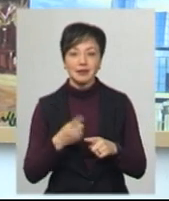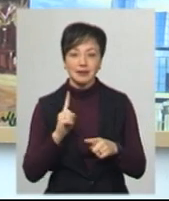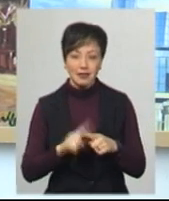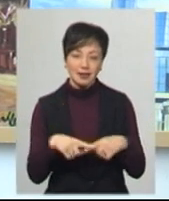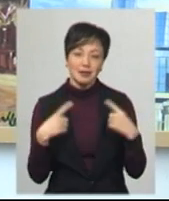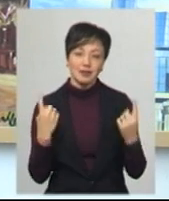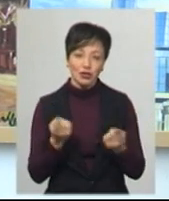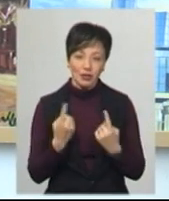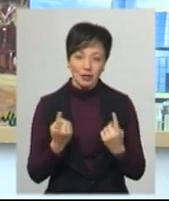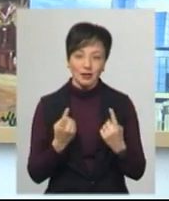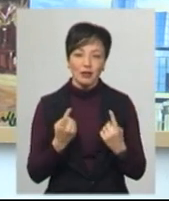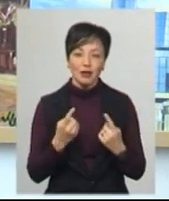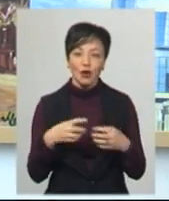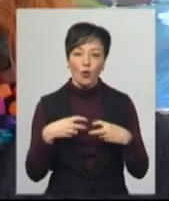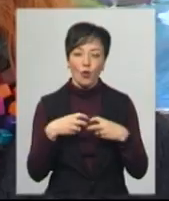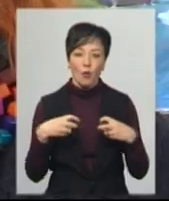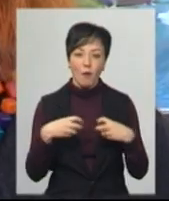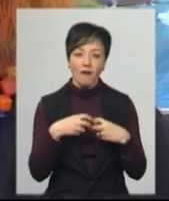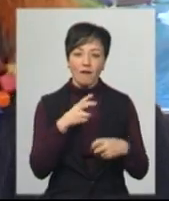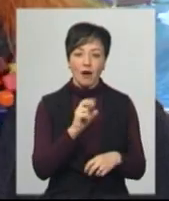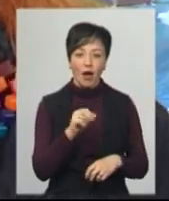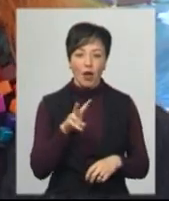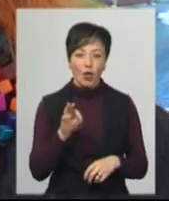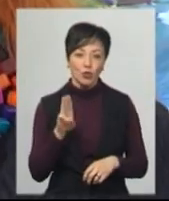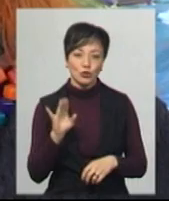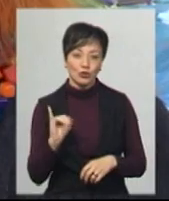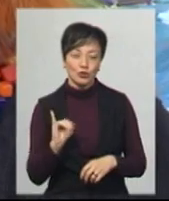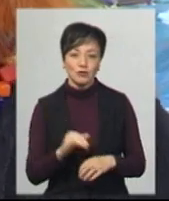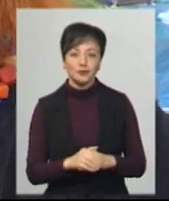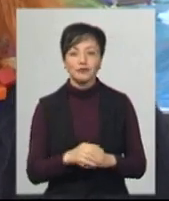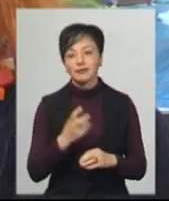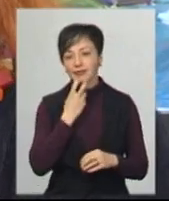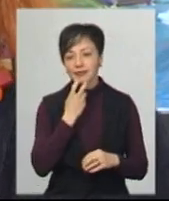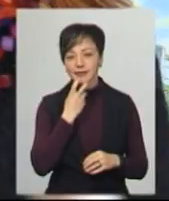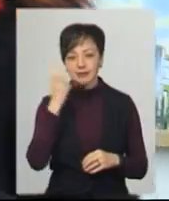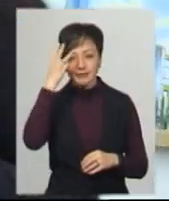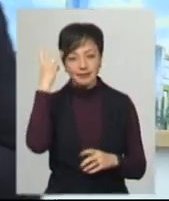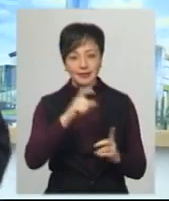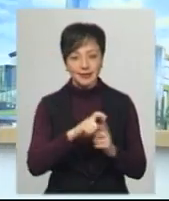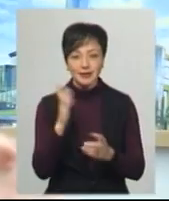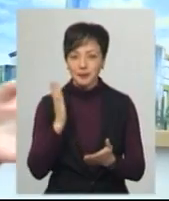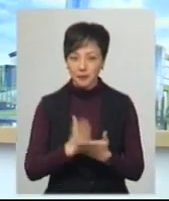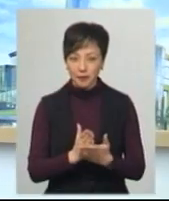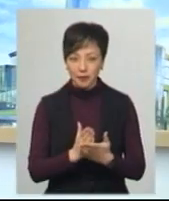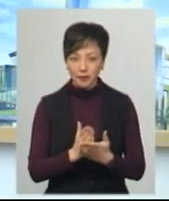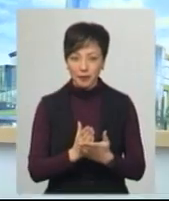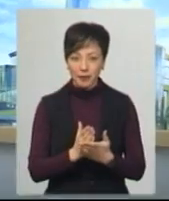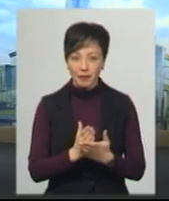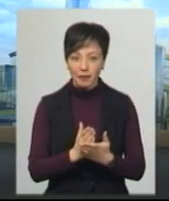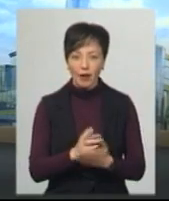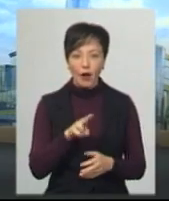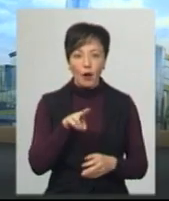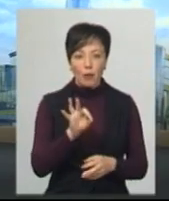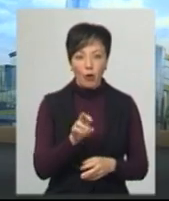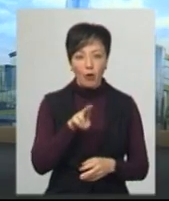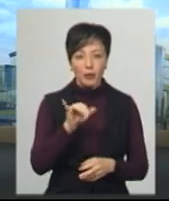звичайні гумові калуші. Підкреслила Вікторія Попонова і кумедність подільських слів. Ми маємо, слово попіздовж,